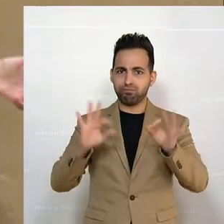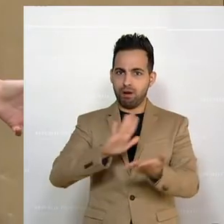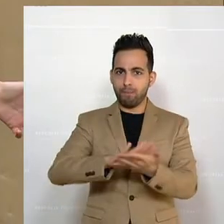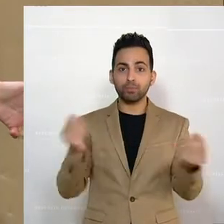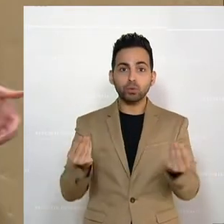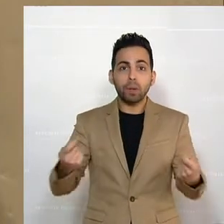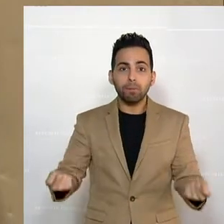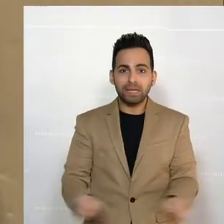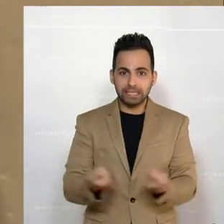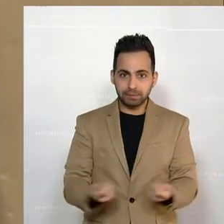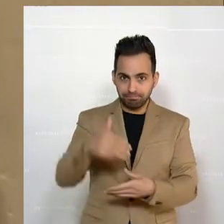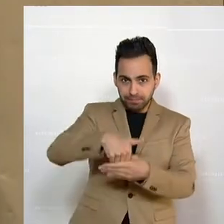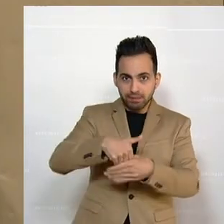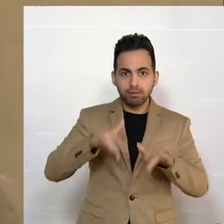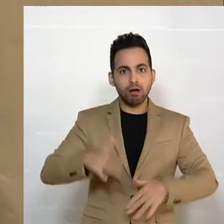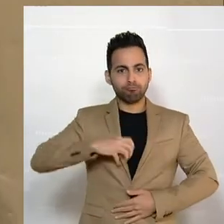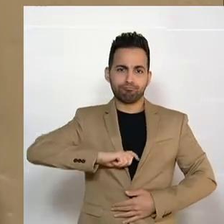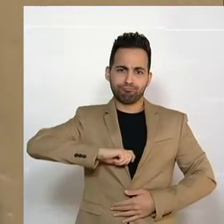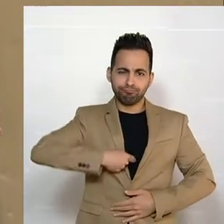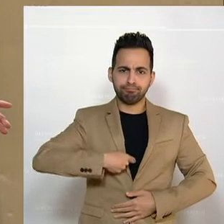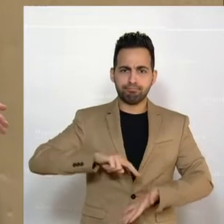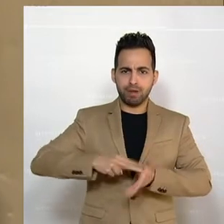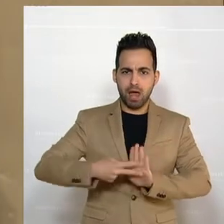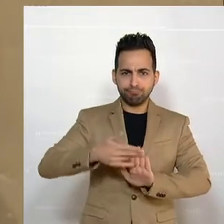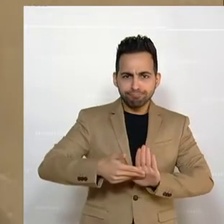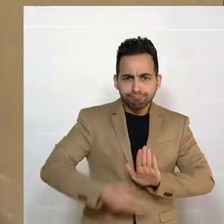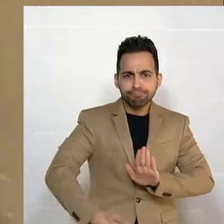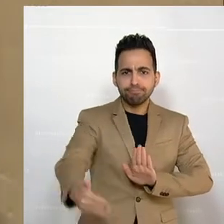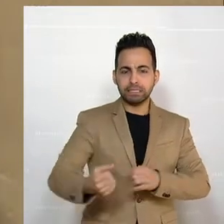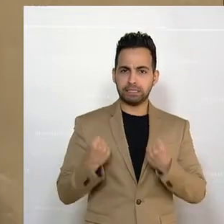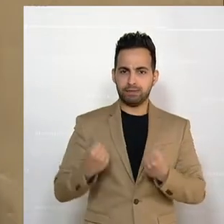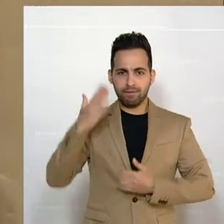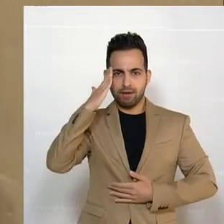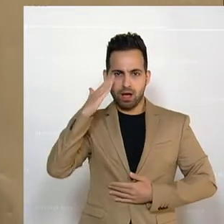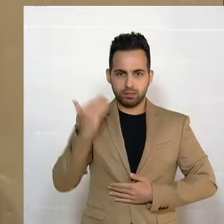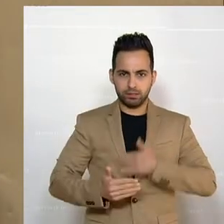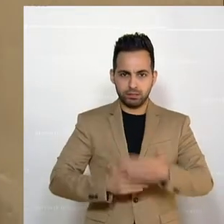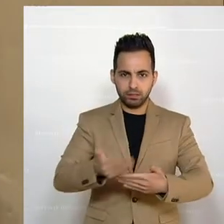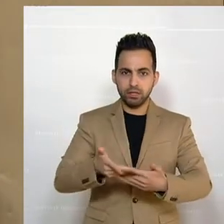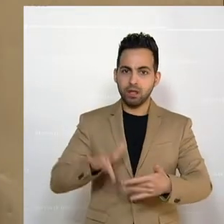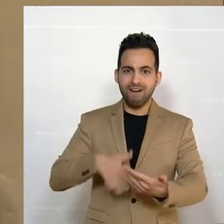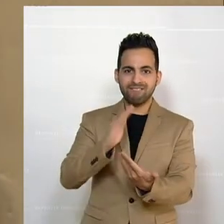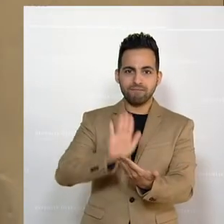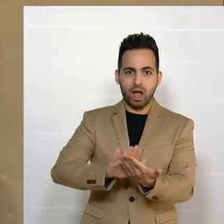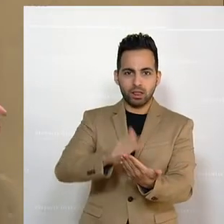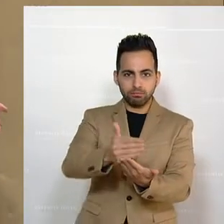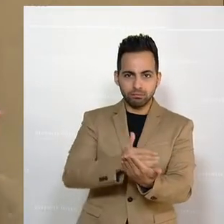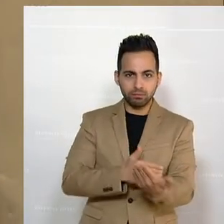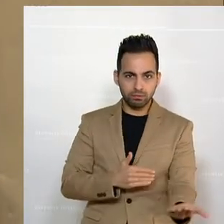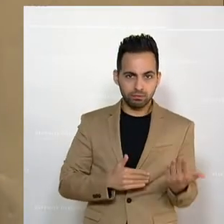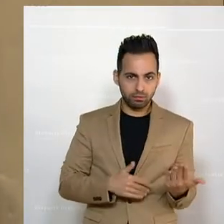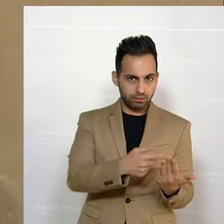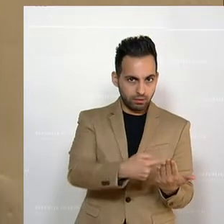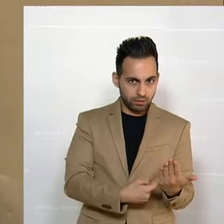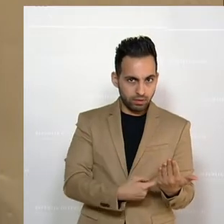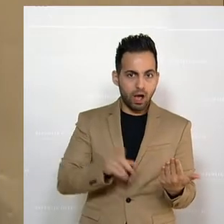Planungssicherheit hatten vorab. Die Planungssicherheit und zwar faktenbasiert unter Einbeziehung